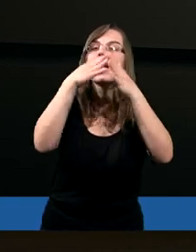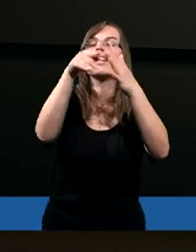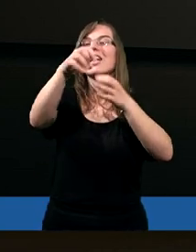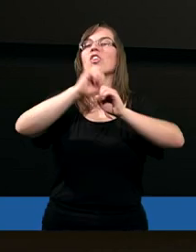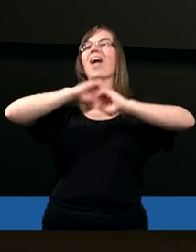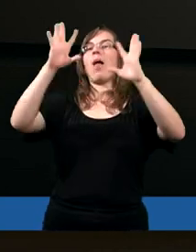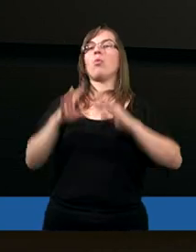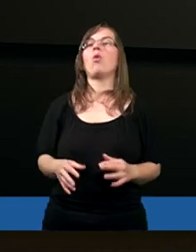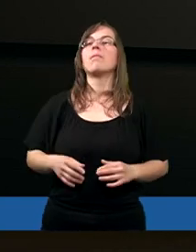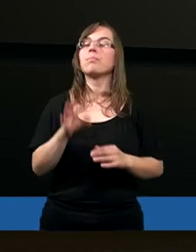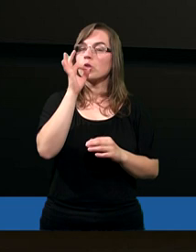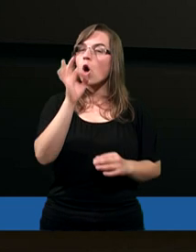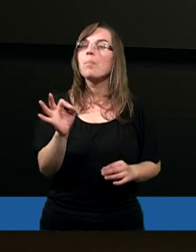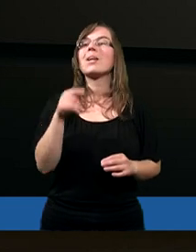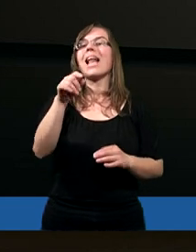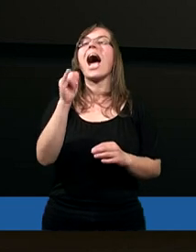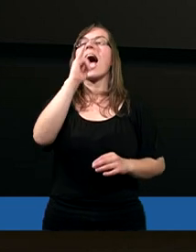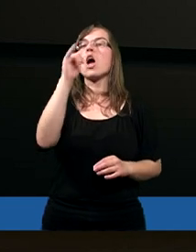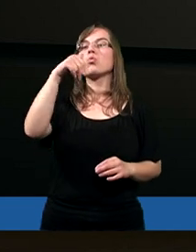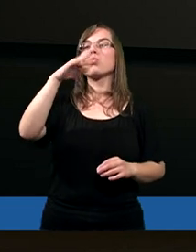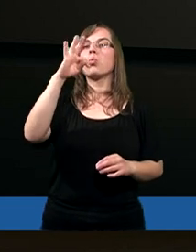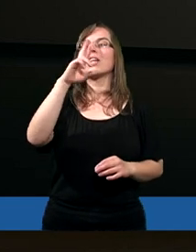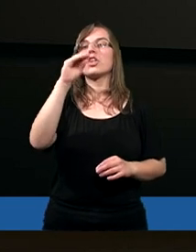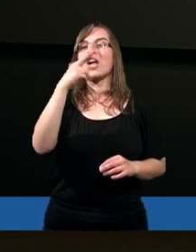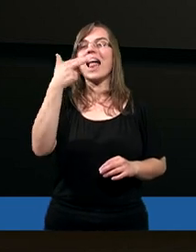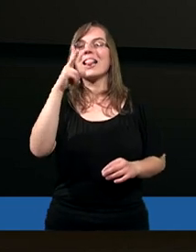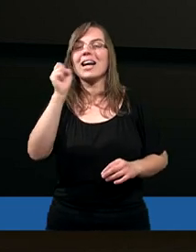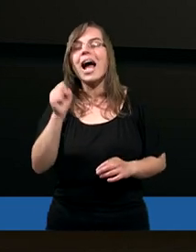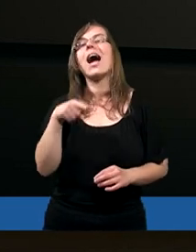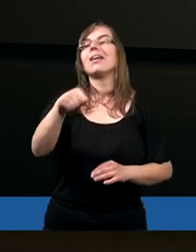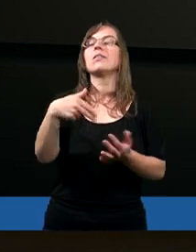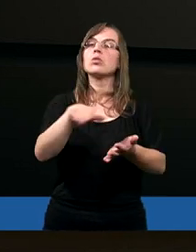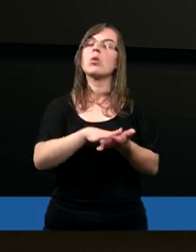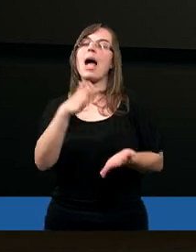Dobrze, a czym właśnie jest ta Jutrzenka, która tutaj ma